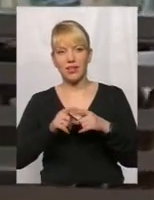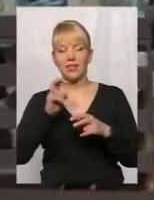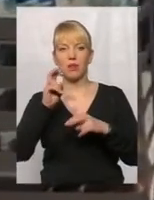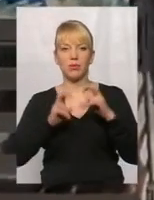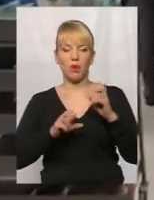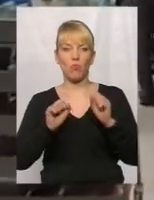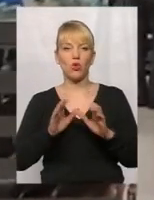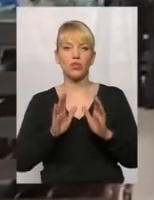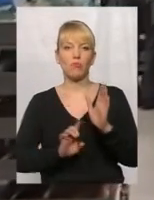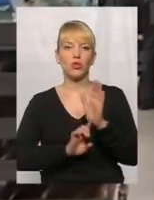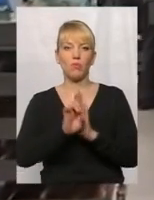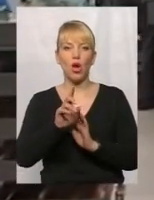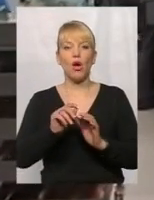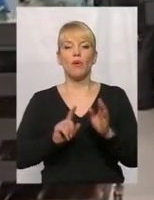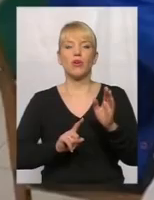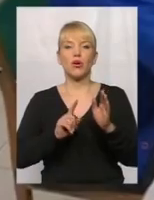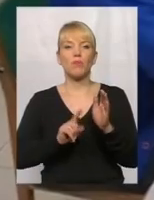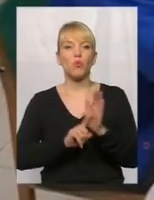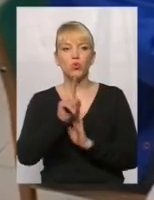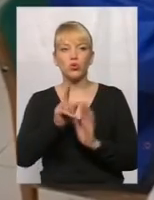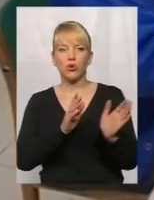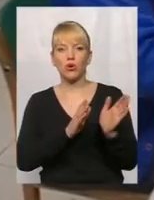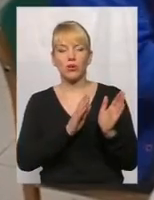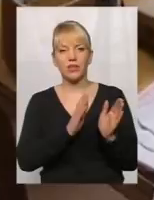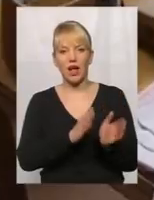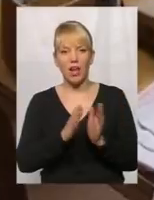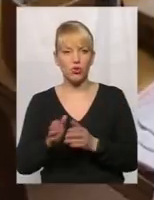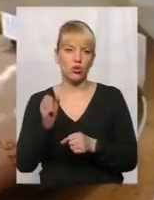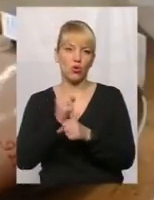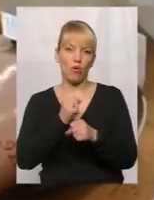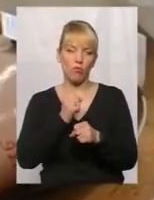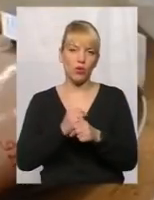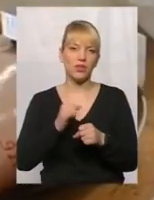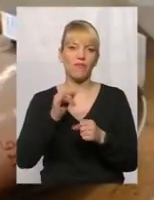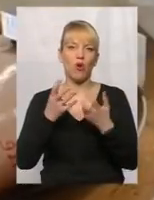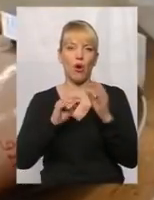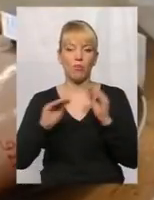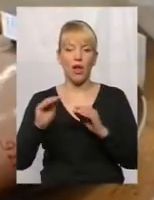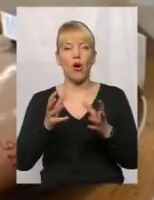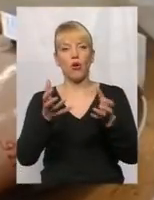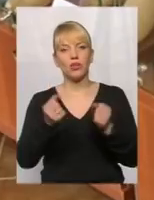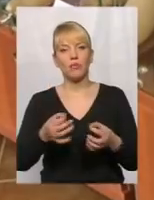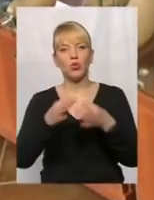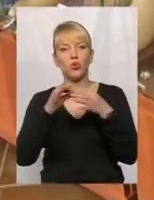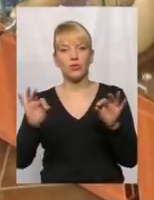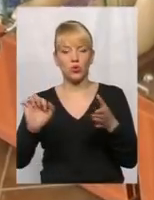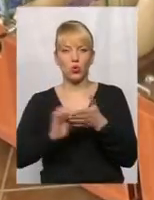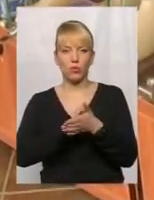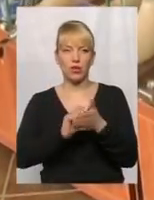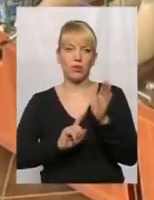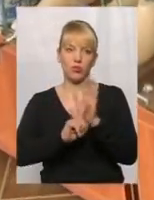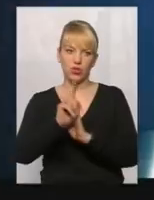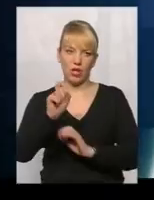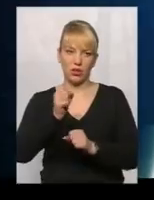розпочинати пусконалагоджувальні роботи на обладнанні, отримувати відповідну дозвільну документацію та починати